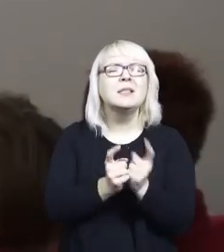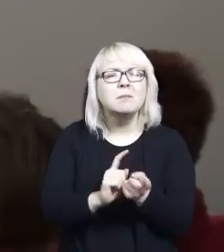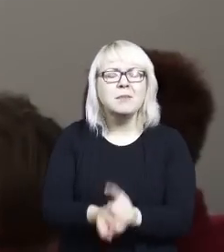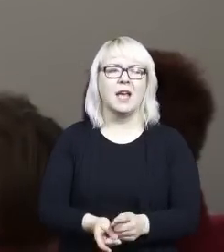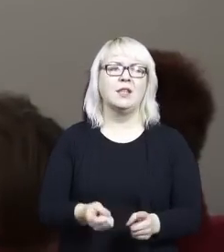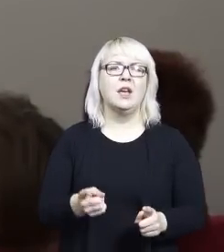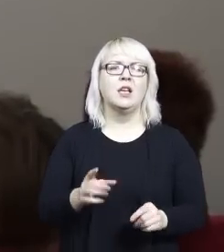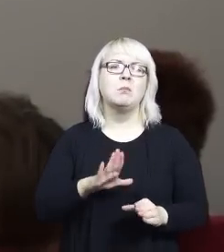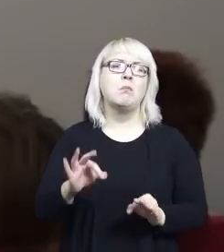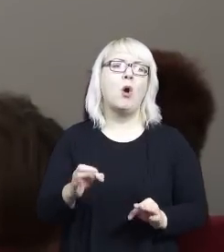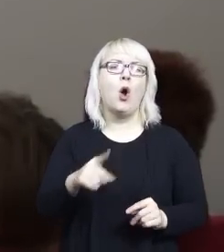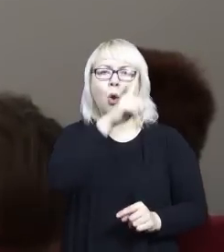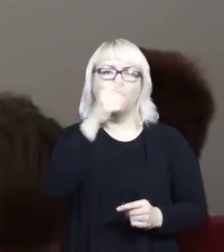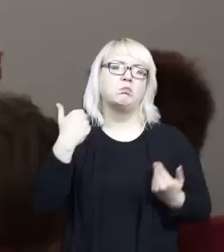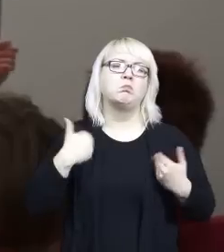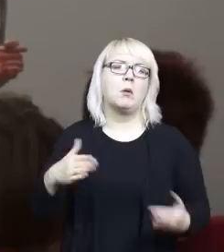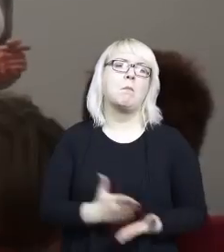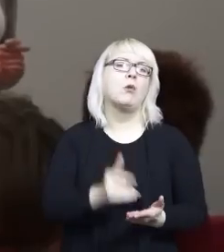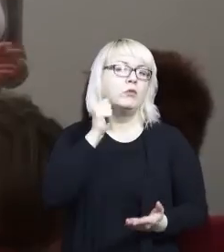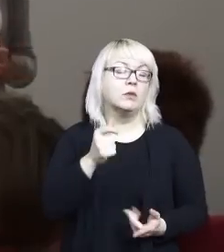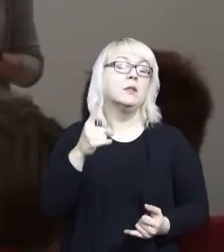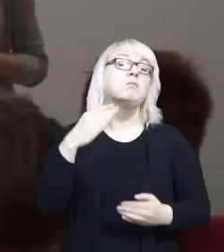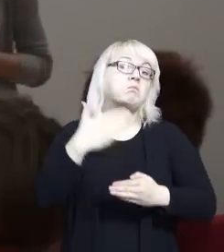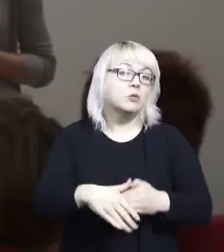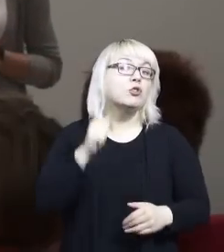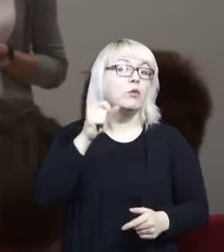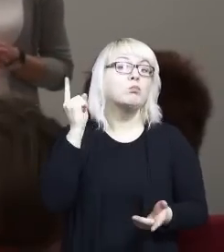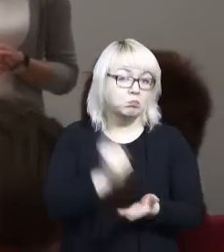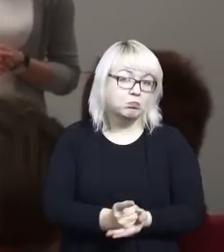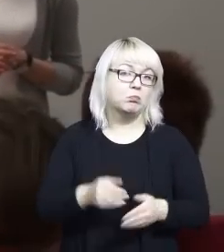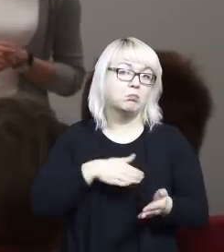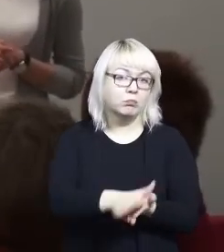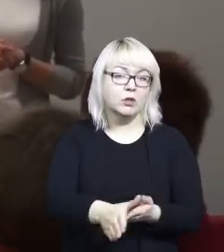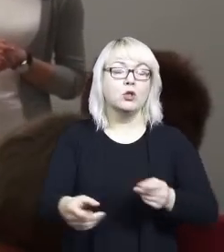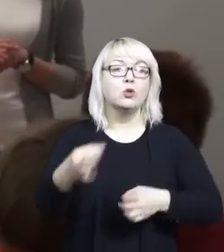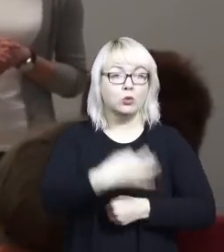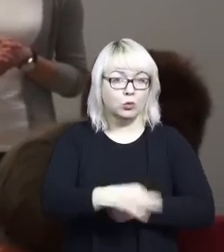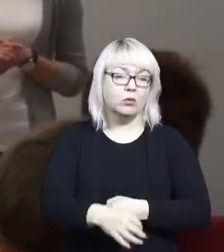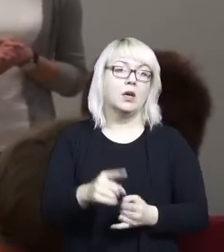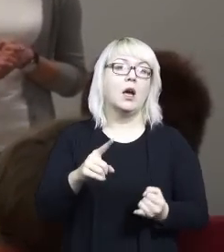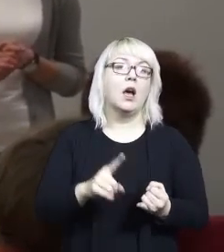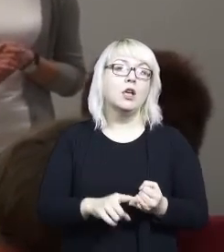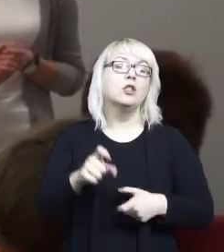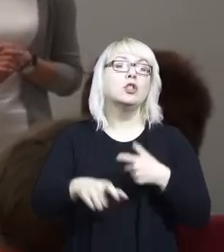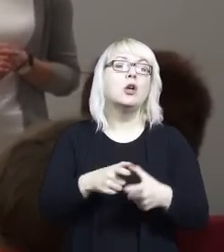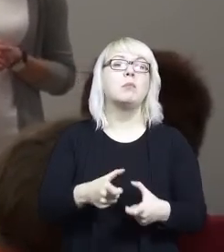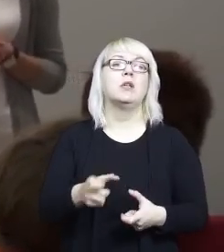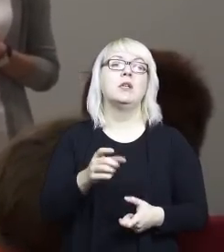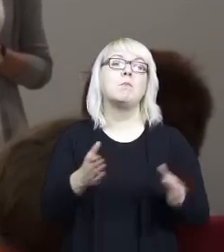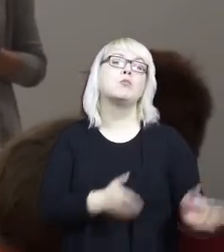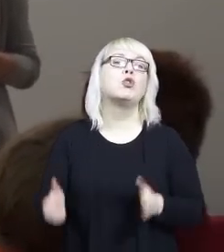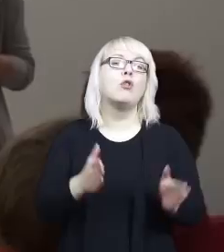jakikolwiek podjazd do jednej sali. Koniec końców dziewczyna rzeczywiście zaczęła studia, skończyło się to tym, że dostosowano